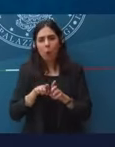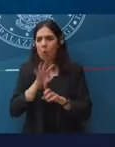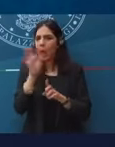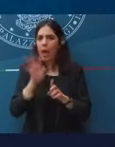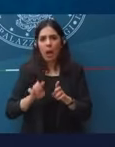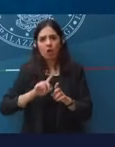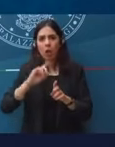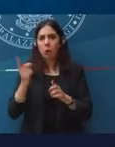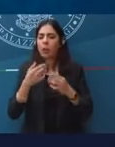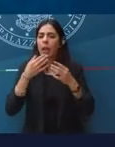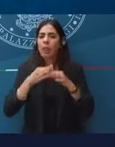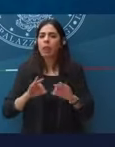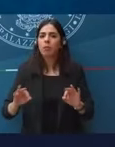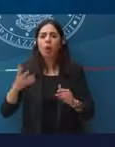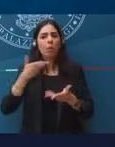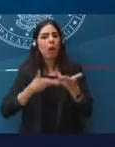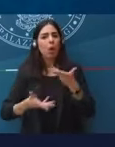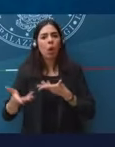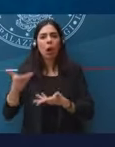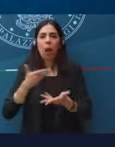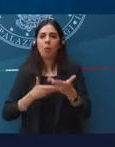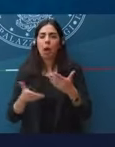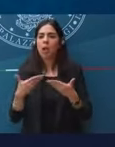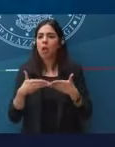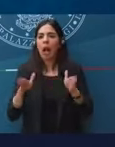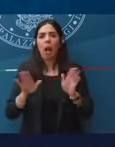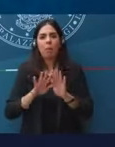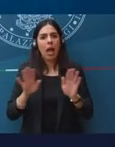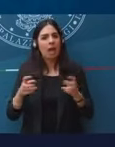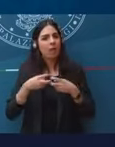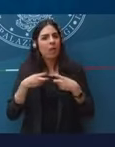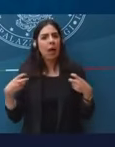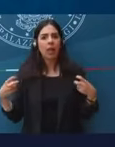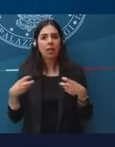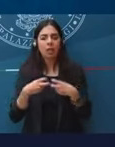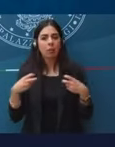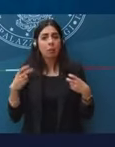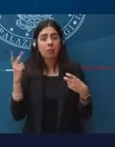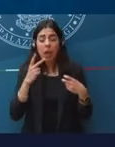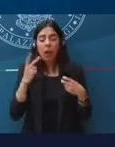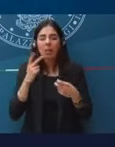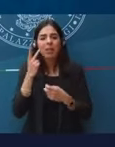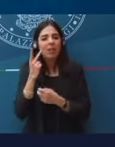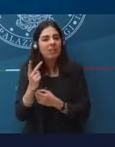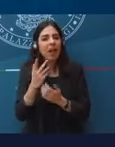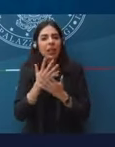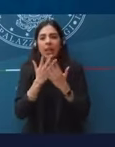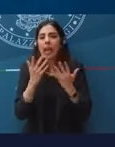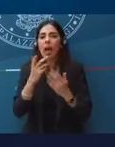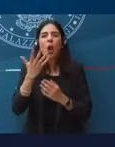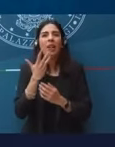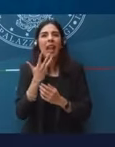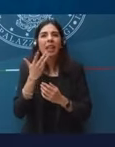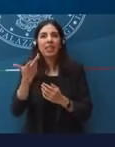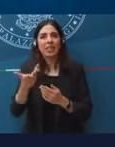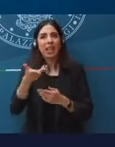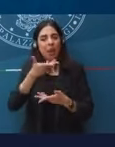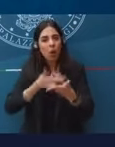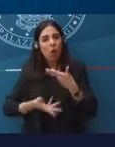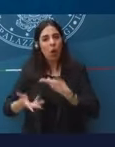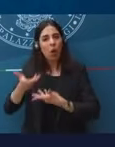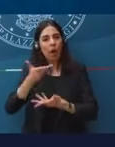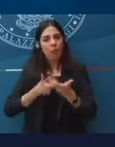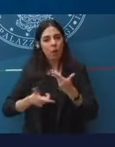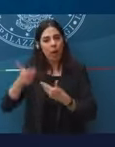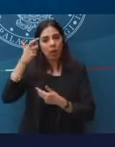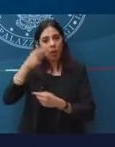Con tutte le regioni veramente c'è un desiderio di collaborare con lo Stato. Lo Stato, d'altronde, lo Stato